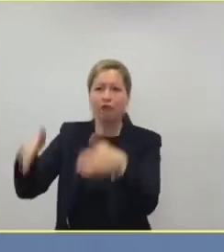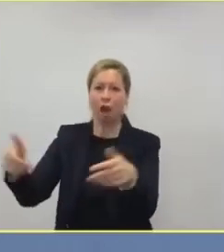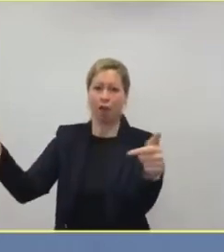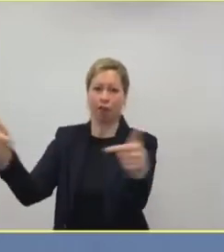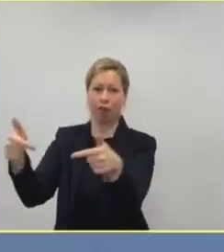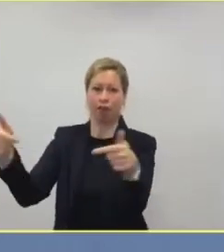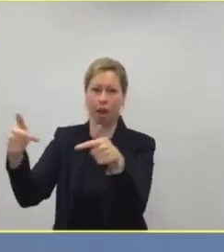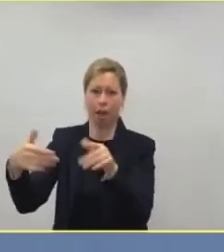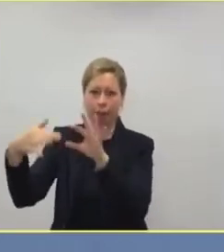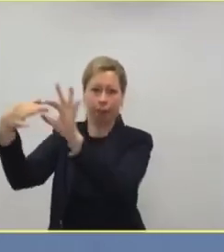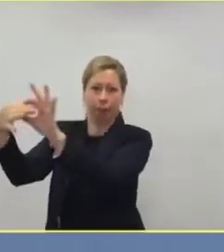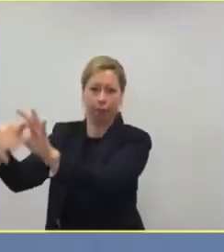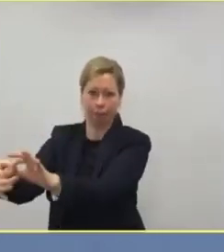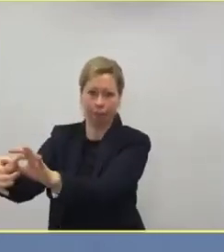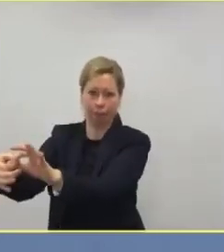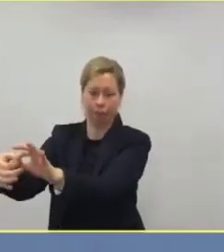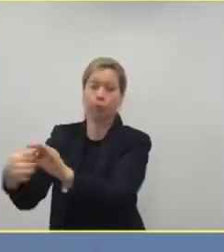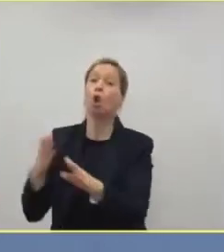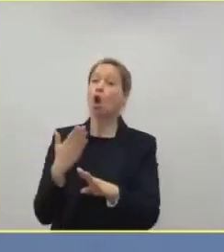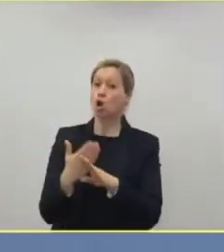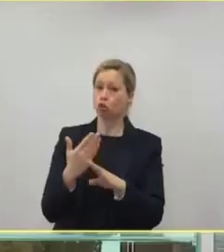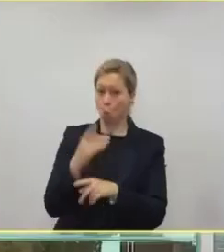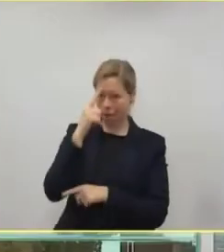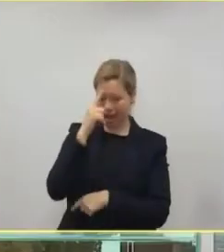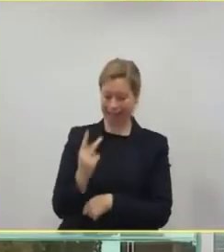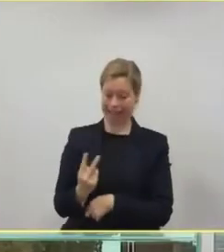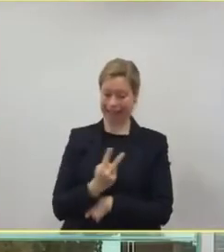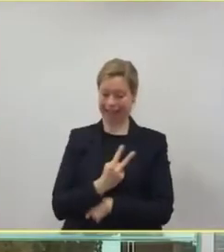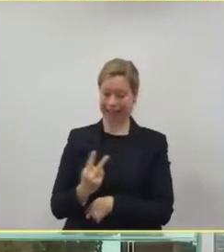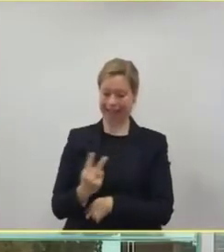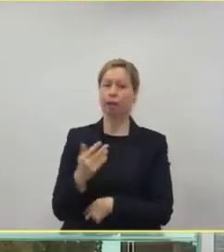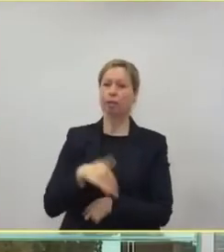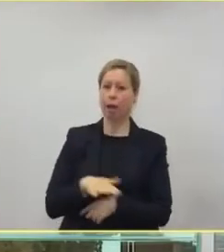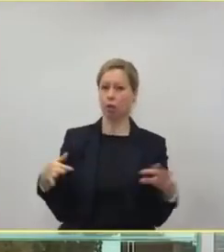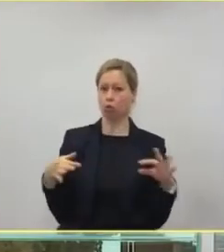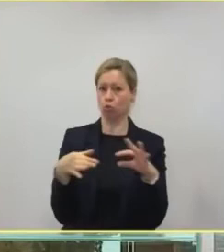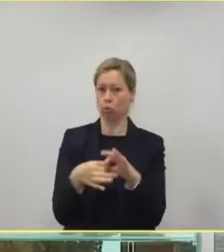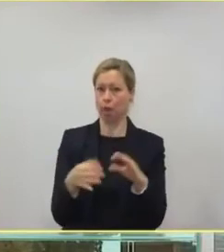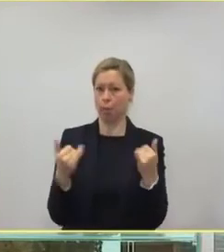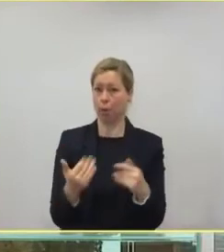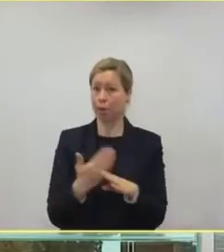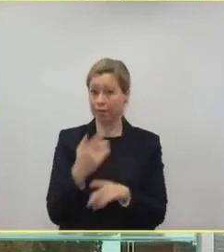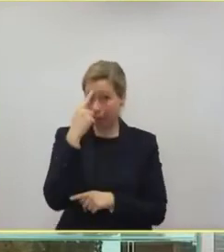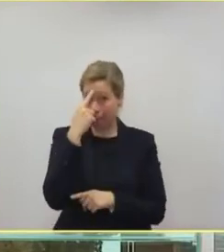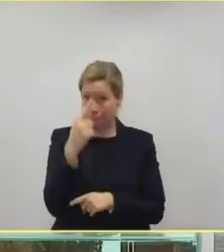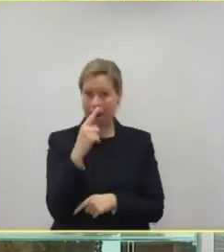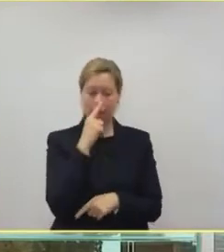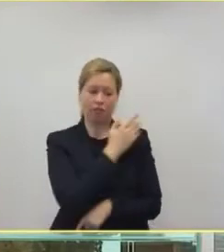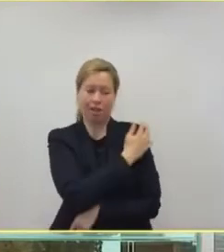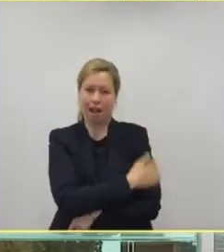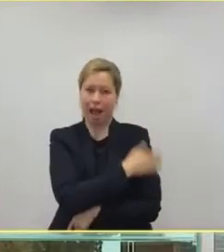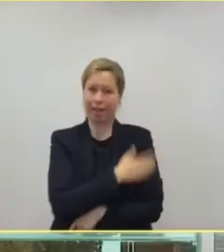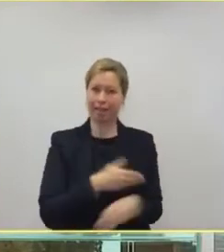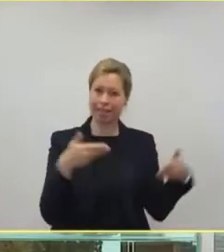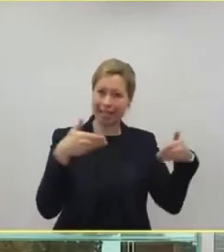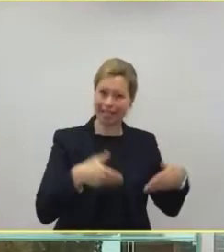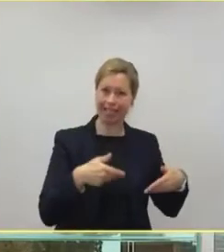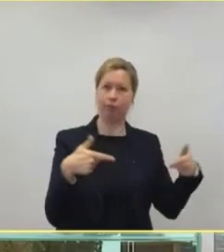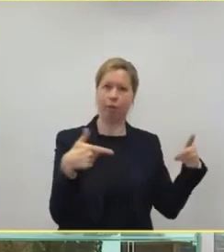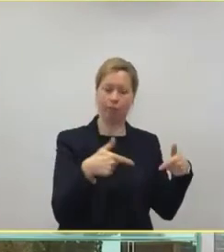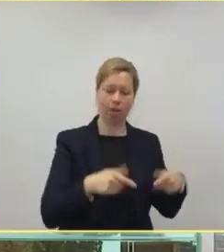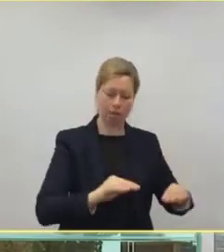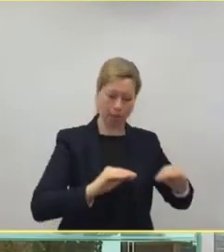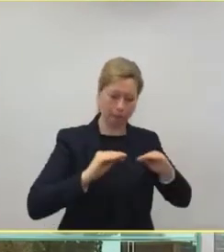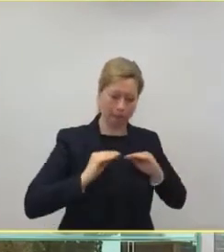einsteigen kann. Das heißt, da ist schon ein unmittelbar Zusammenhang, und das ist auch mit diesen Betten gemeint. Das ist aber eine Voraussetzung, dass wir von einem